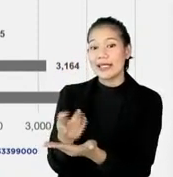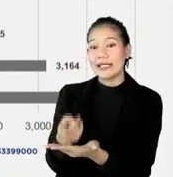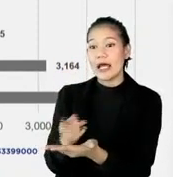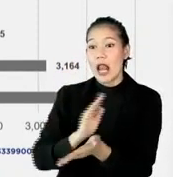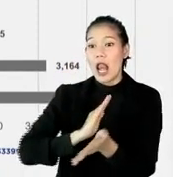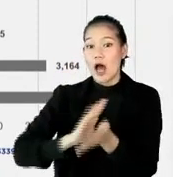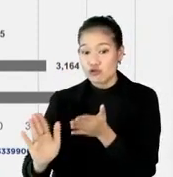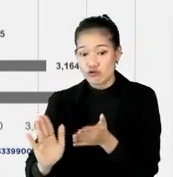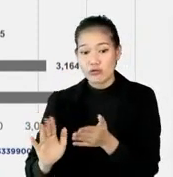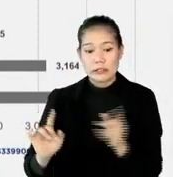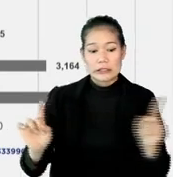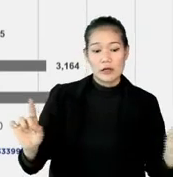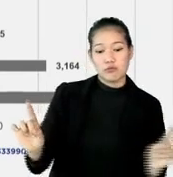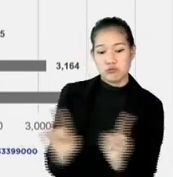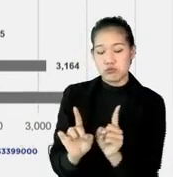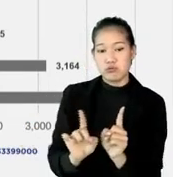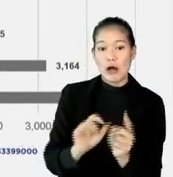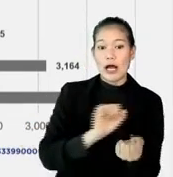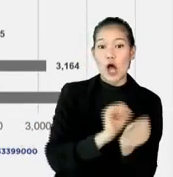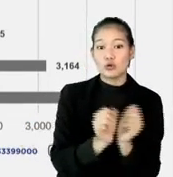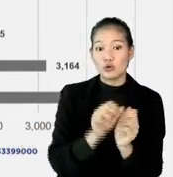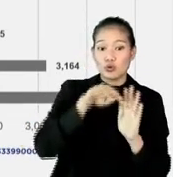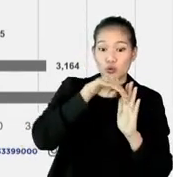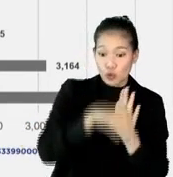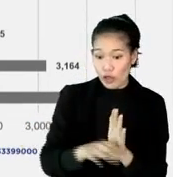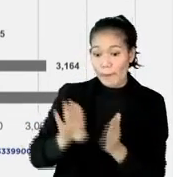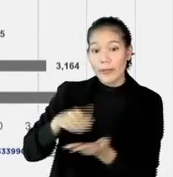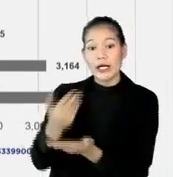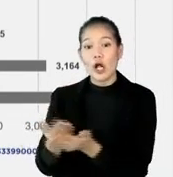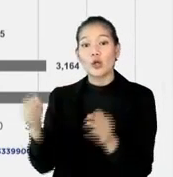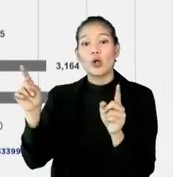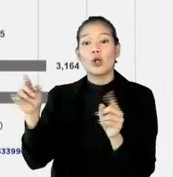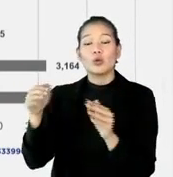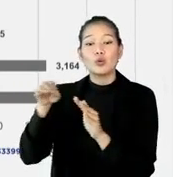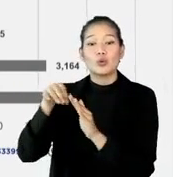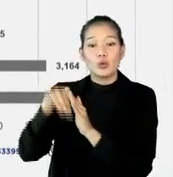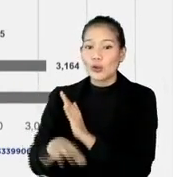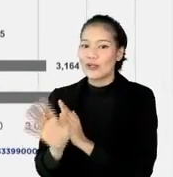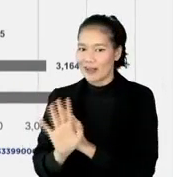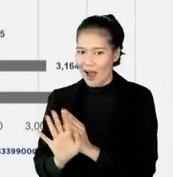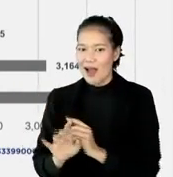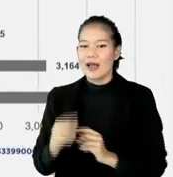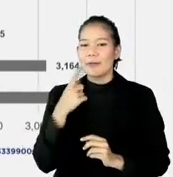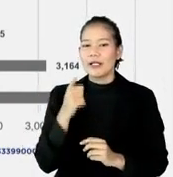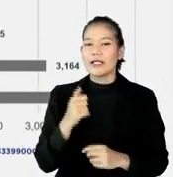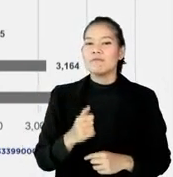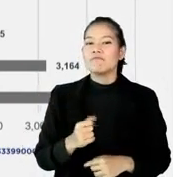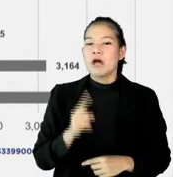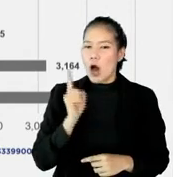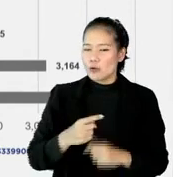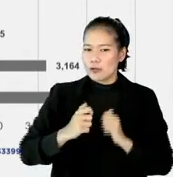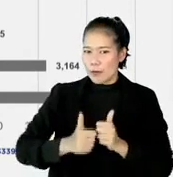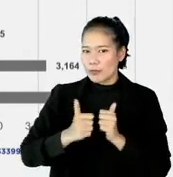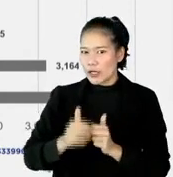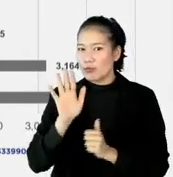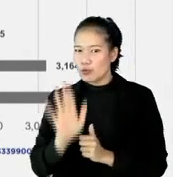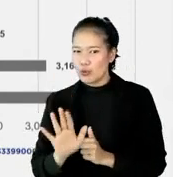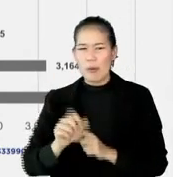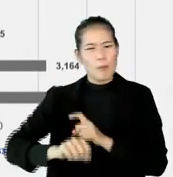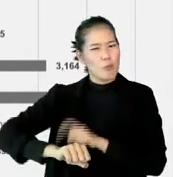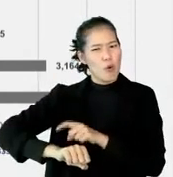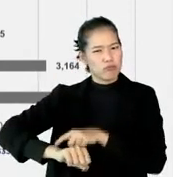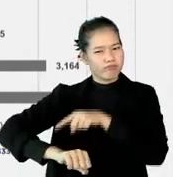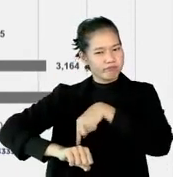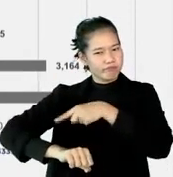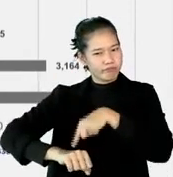langsung nih barengan sama kasus kematian turun nih. Jadi kita memang harus agak tarik nafas dulu nih untuk menurunkan angka kematian. Kan butuh waktu